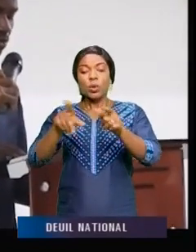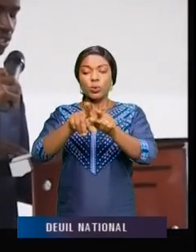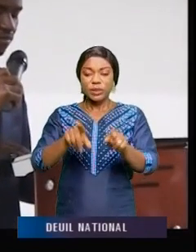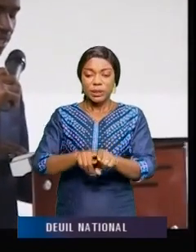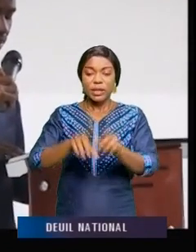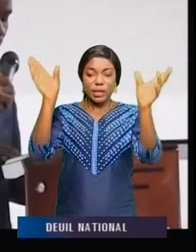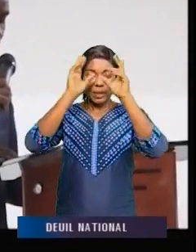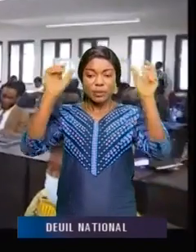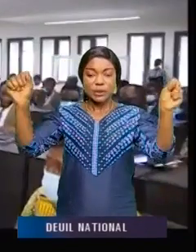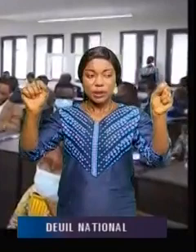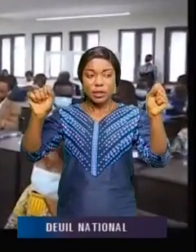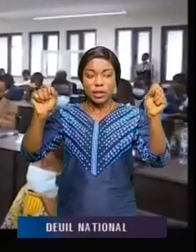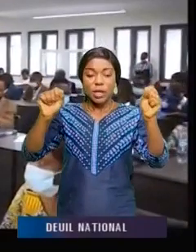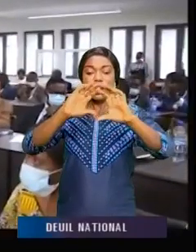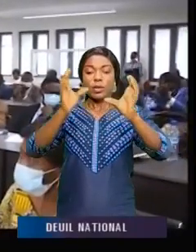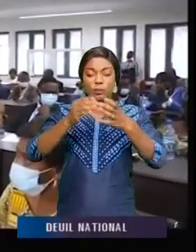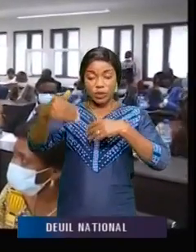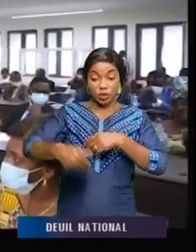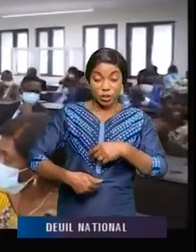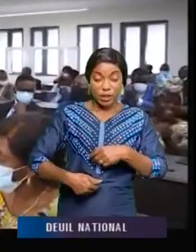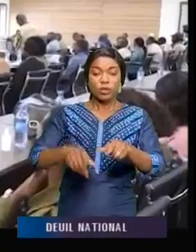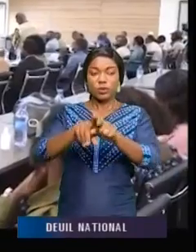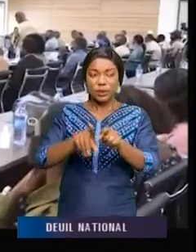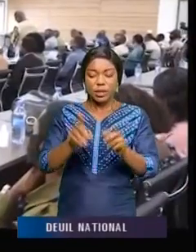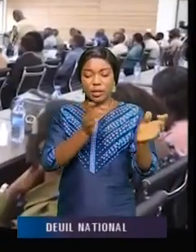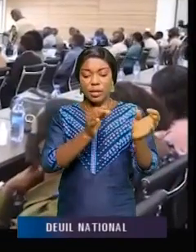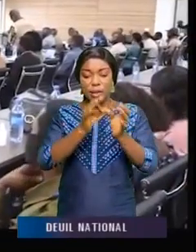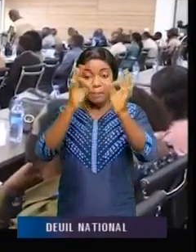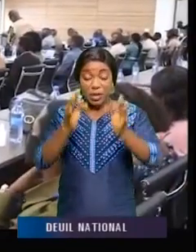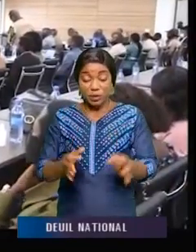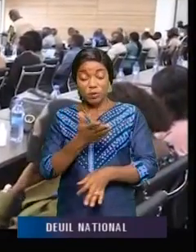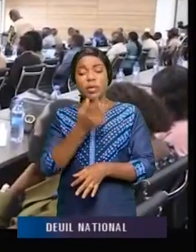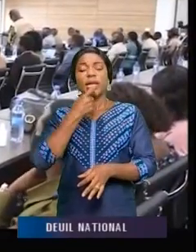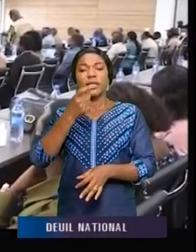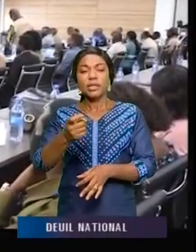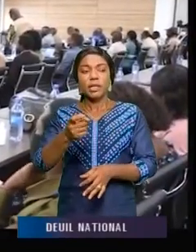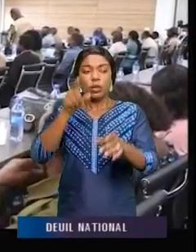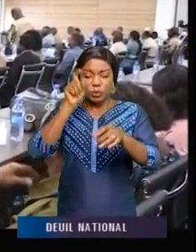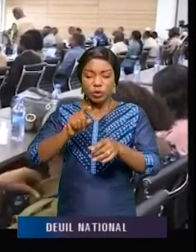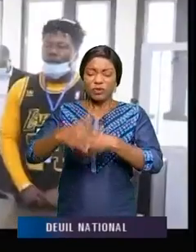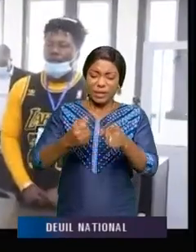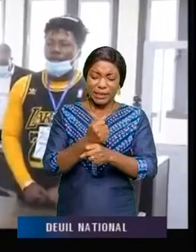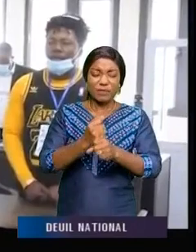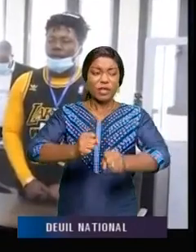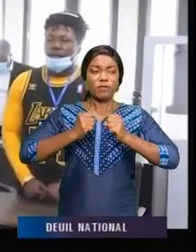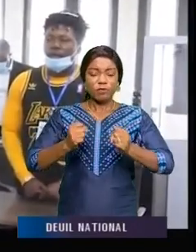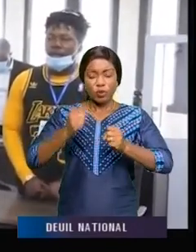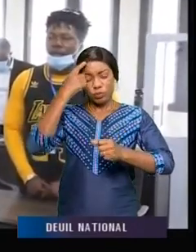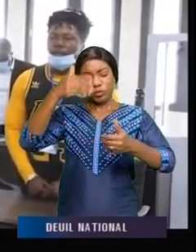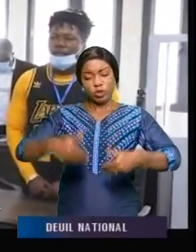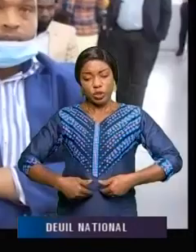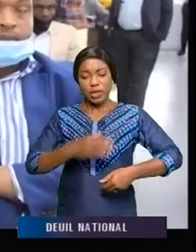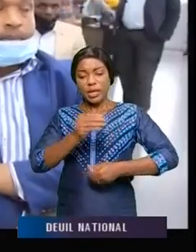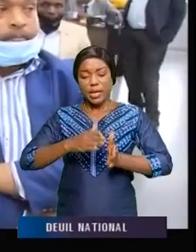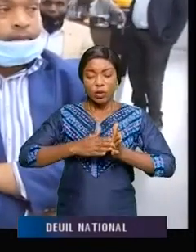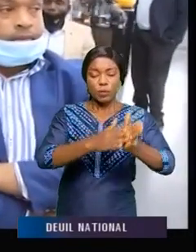-bas a rappelé le caractère apolitique de cette plateforme et a affiché sa disponibilité d'accompagner